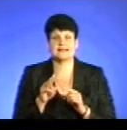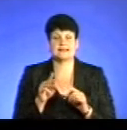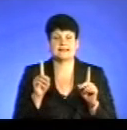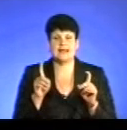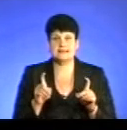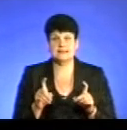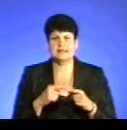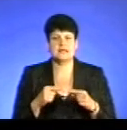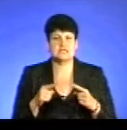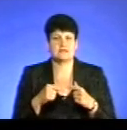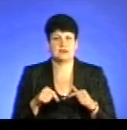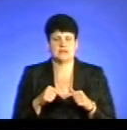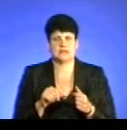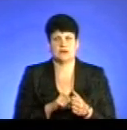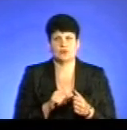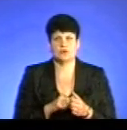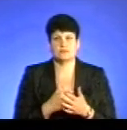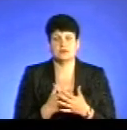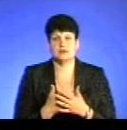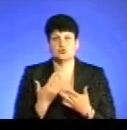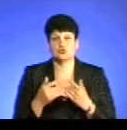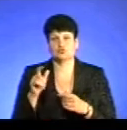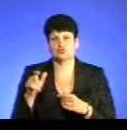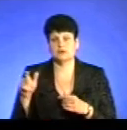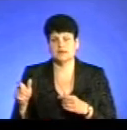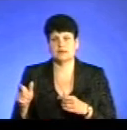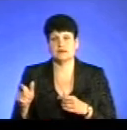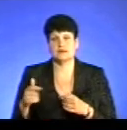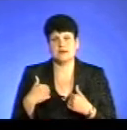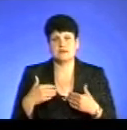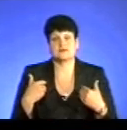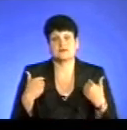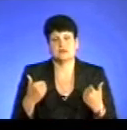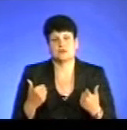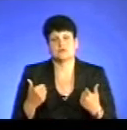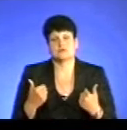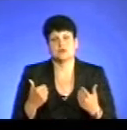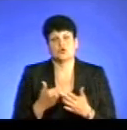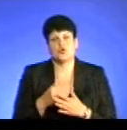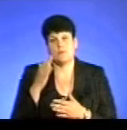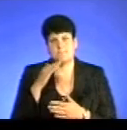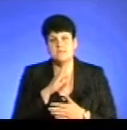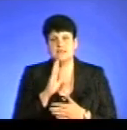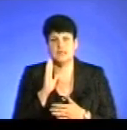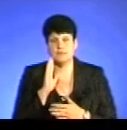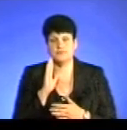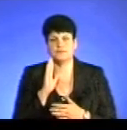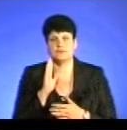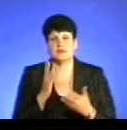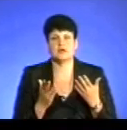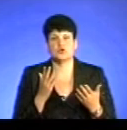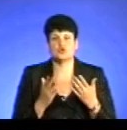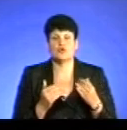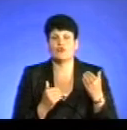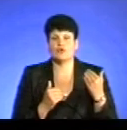різні види наркотиків. Якщо, наприклад, людина, це я вже звертаюся до батьків, значить, якщо